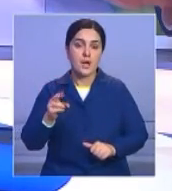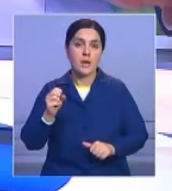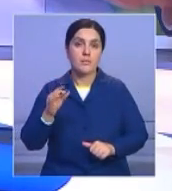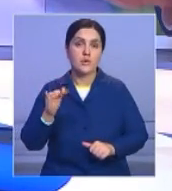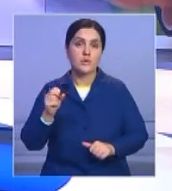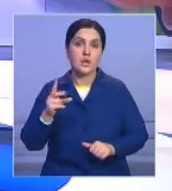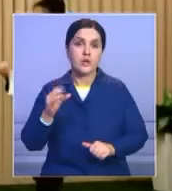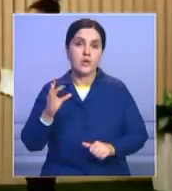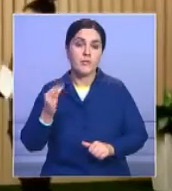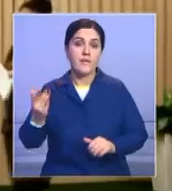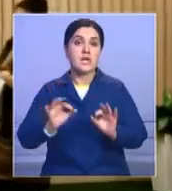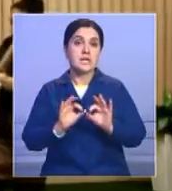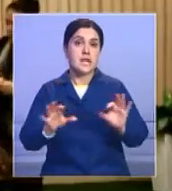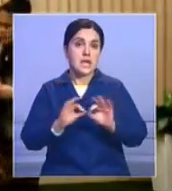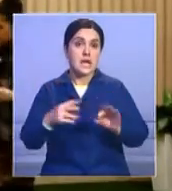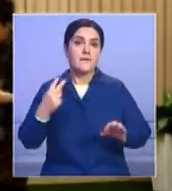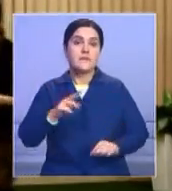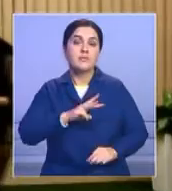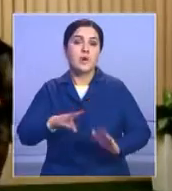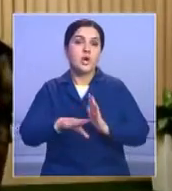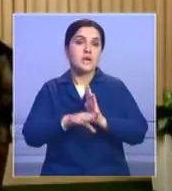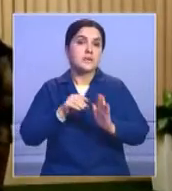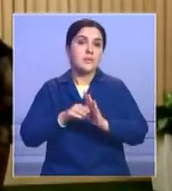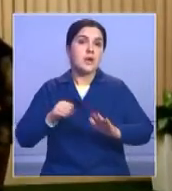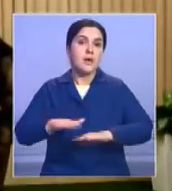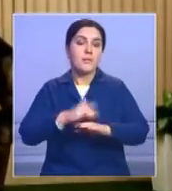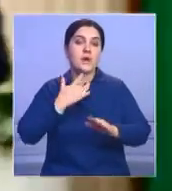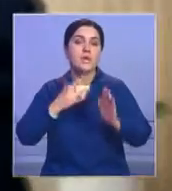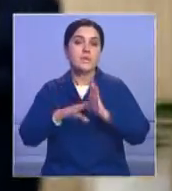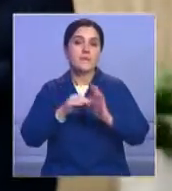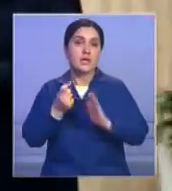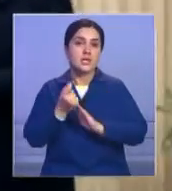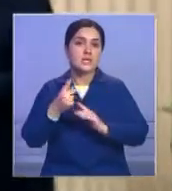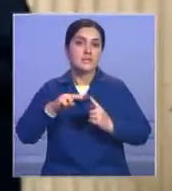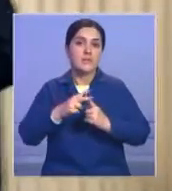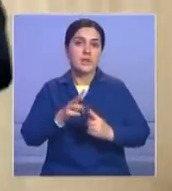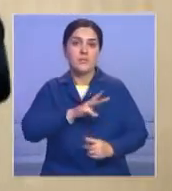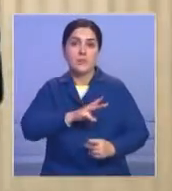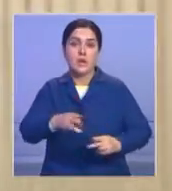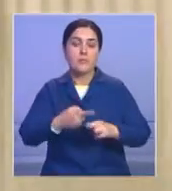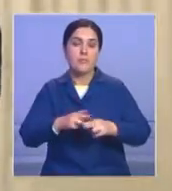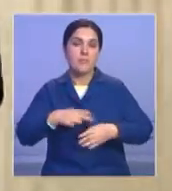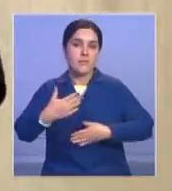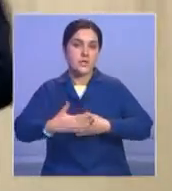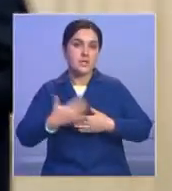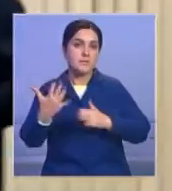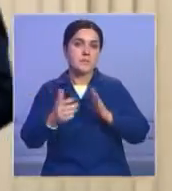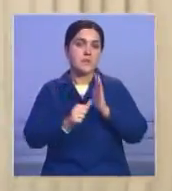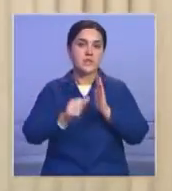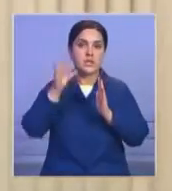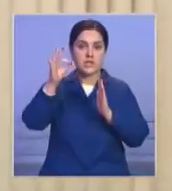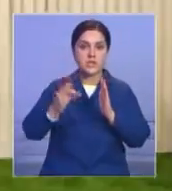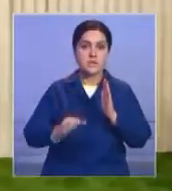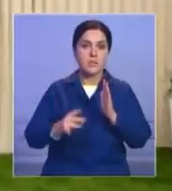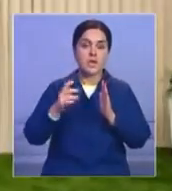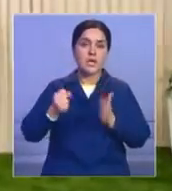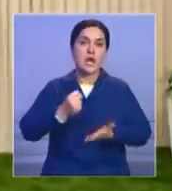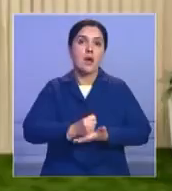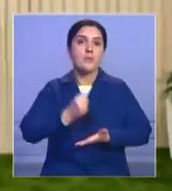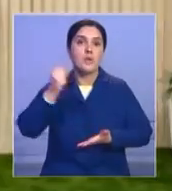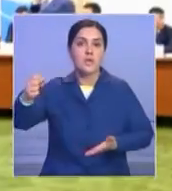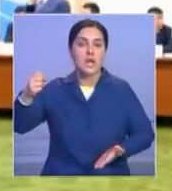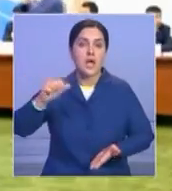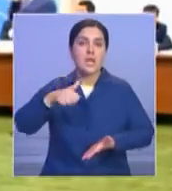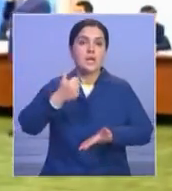Абдусаломов. По его словам, из более чем 20 миллионов избирателей проголосовали 11,5 миллионов. Это почти 56%.